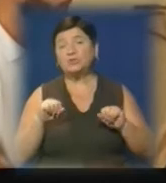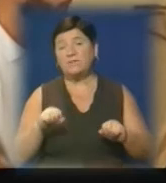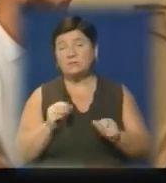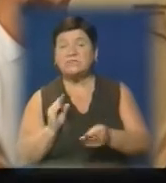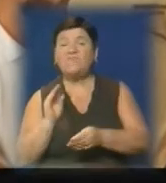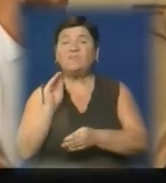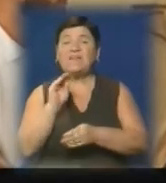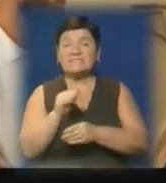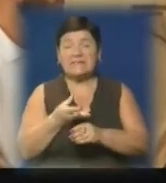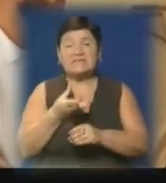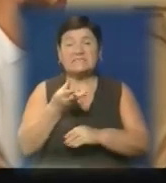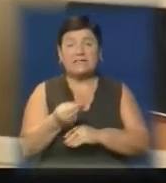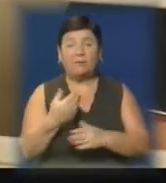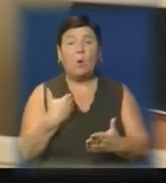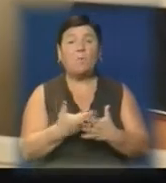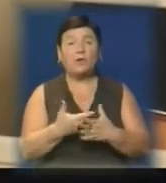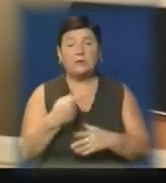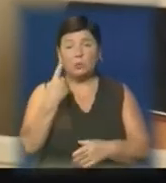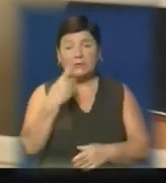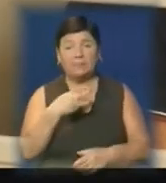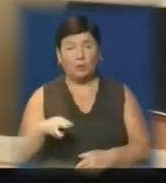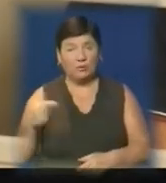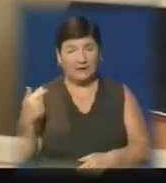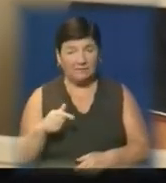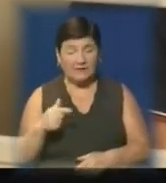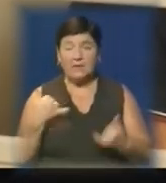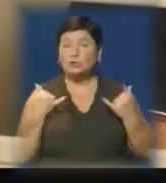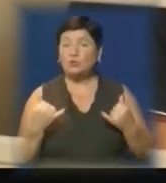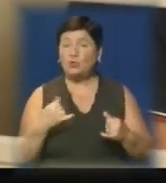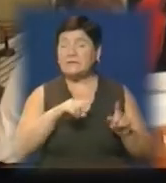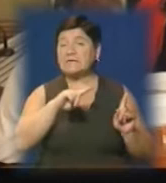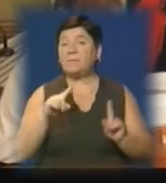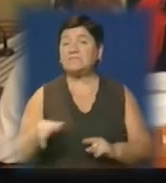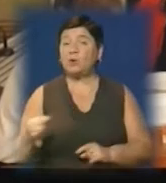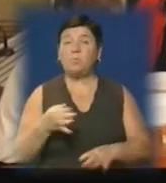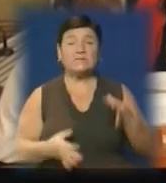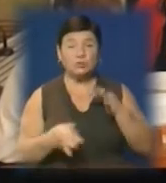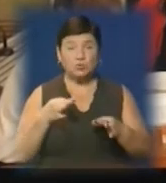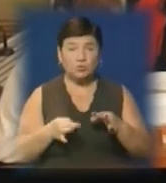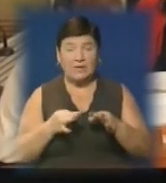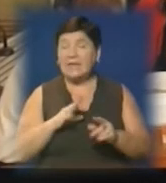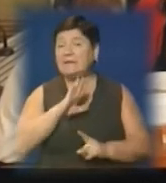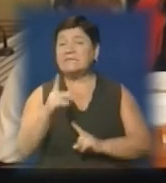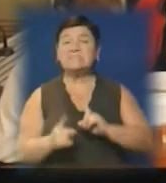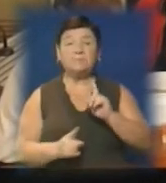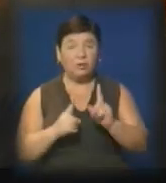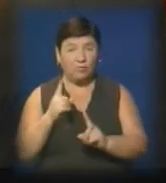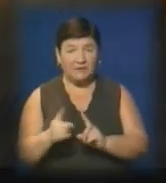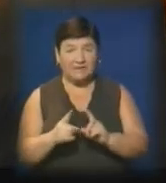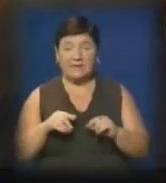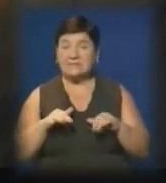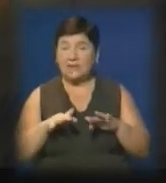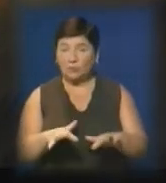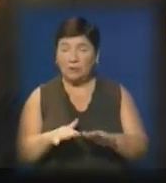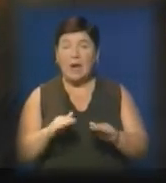внесення застави понад мільйон гривень. Сьогодні апеляційний суд Закарпатської області ухвалив не змінювати міру запобіжного заходу,